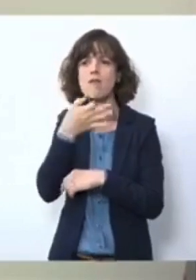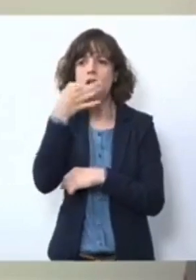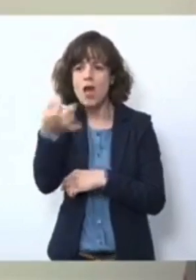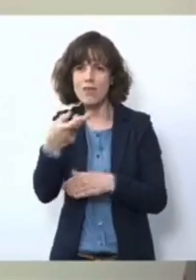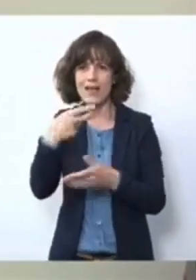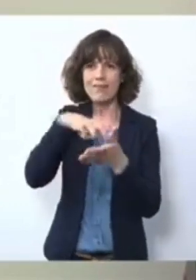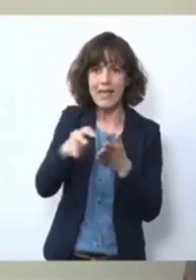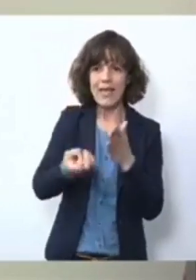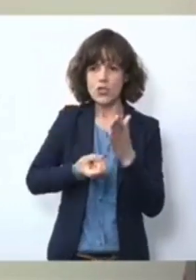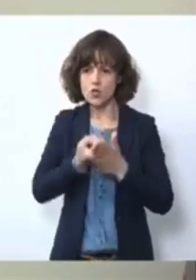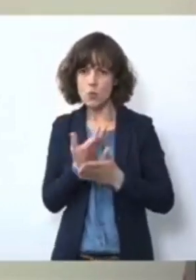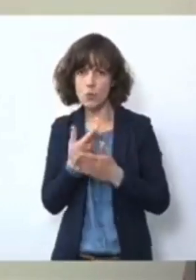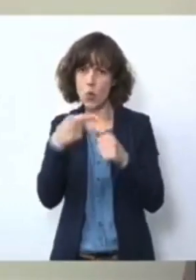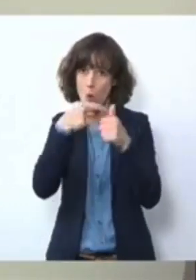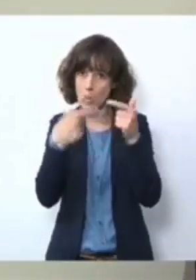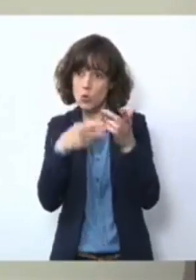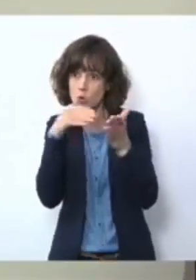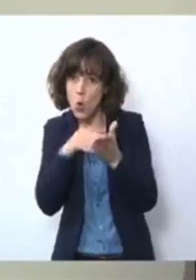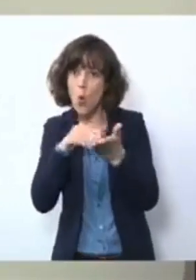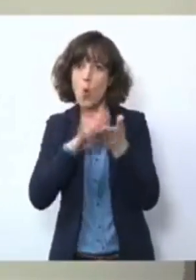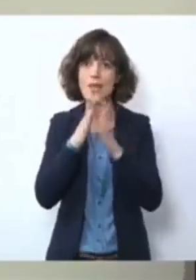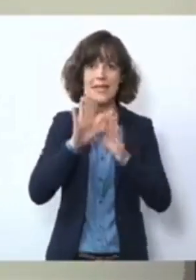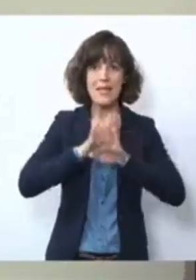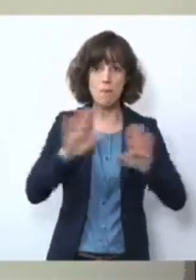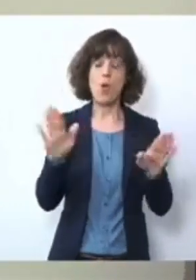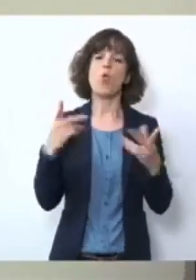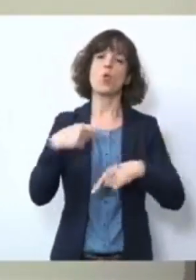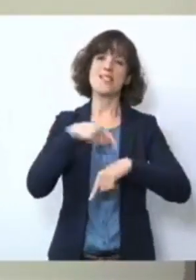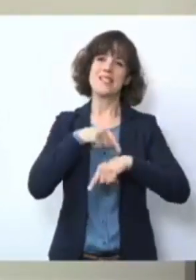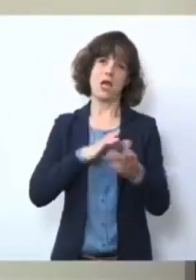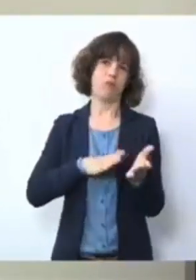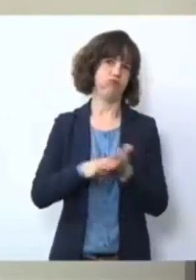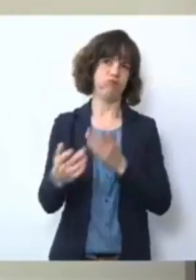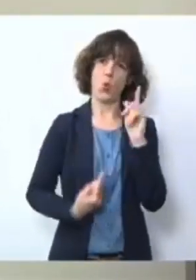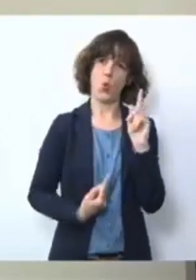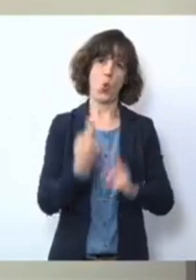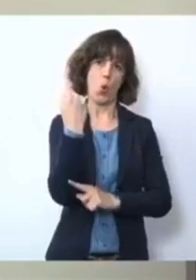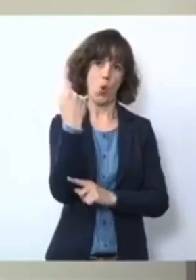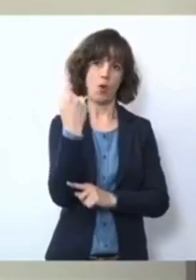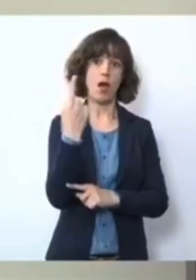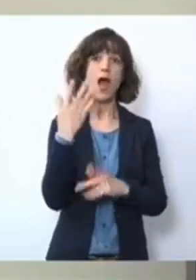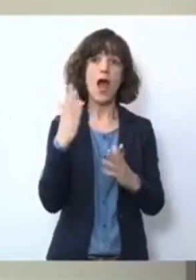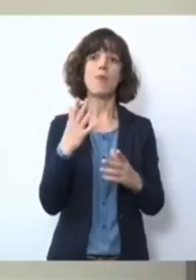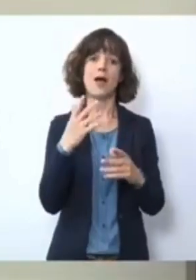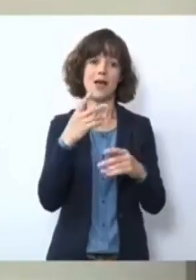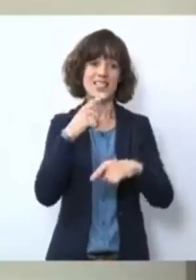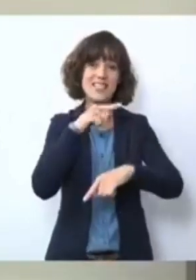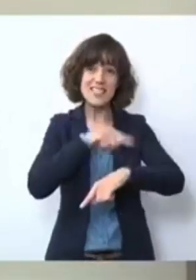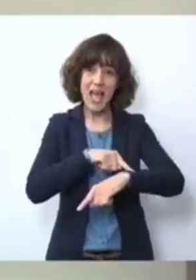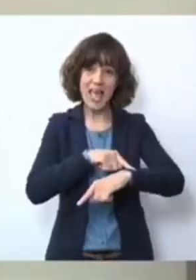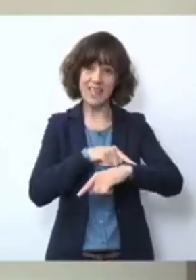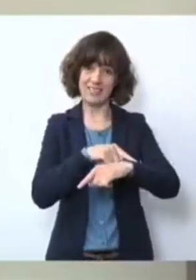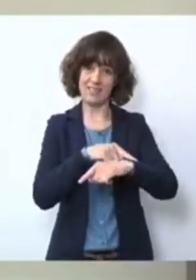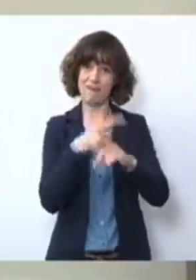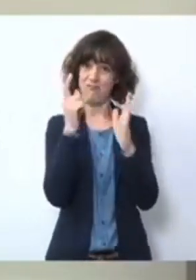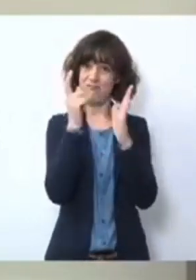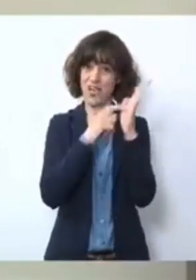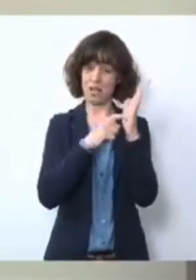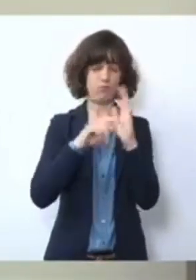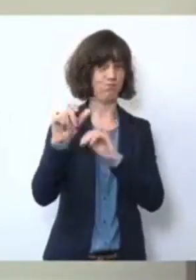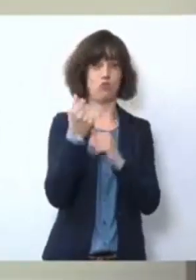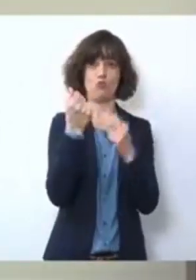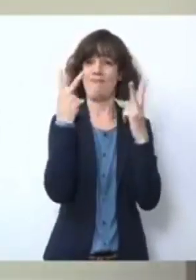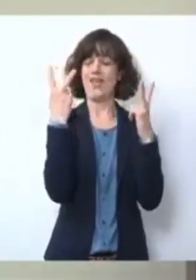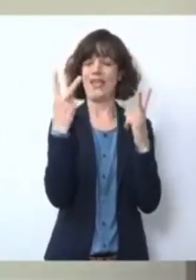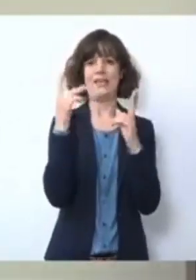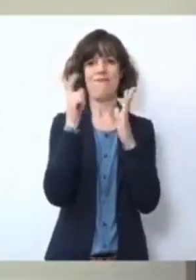je nachdem abgefragt. Und das ist einfach wahnsinnig zeitaufwendig. Dabei ist Zeit gerade ein, wenn nicht sogar der entscheidende